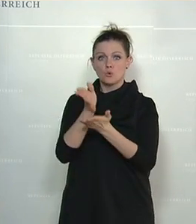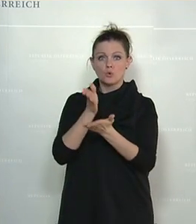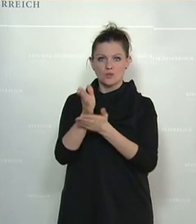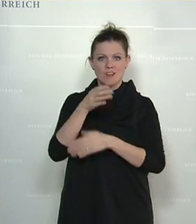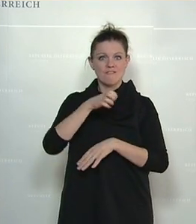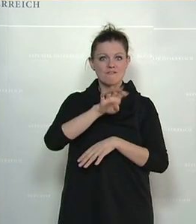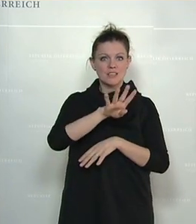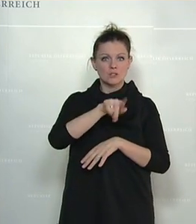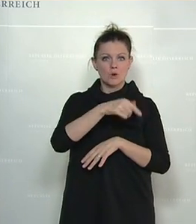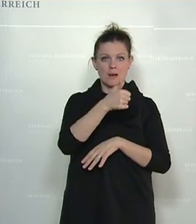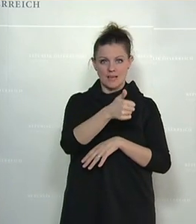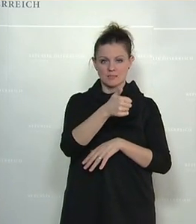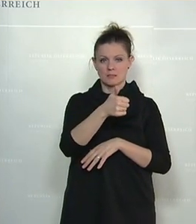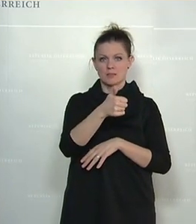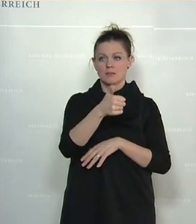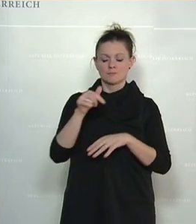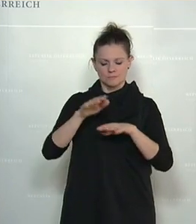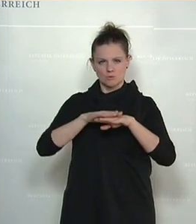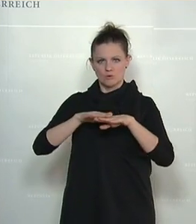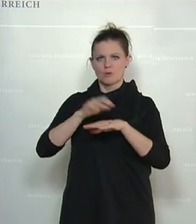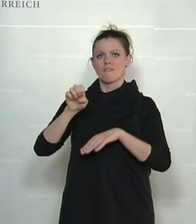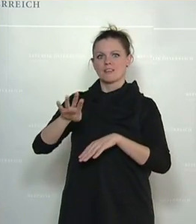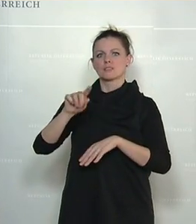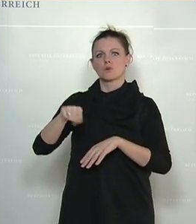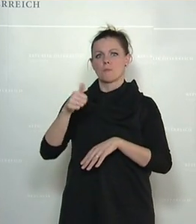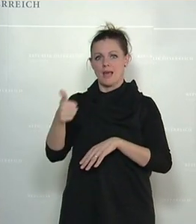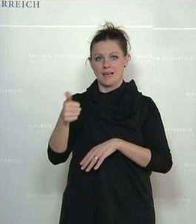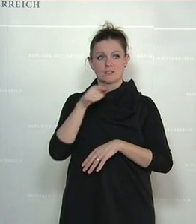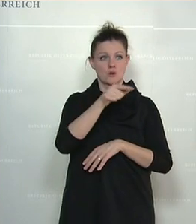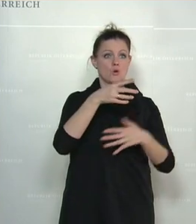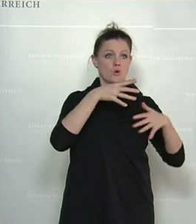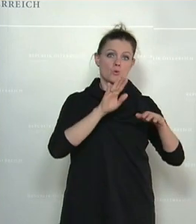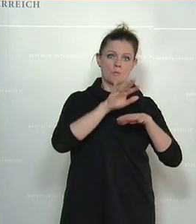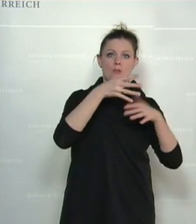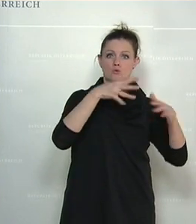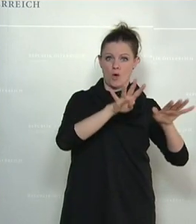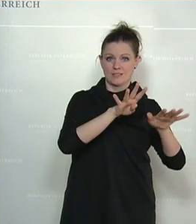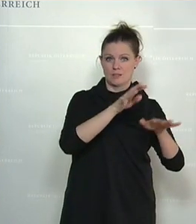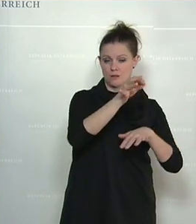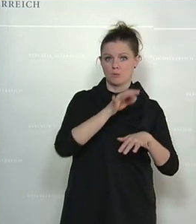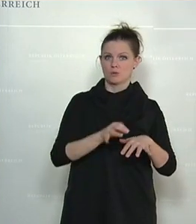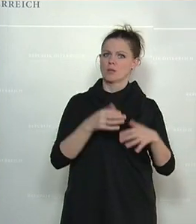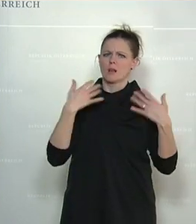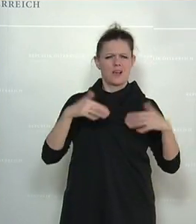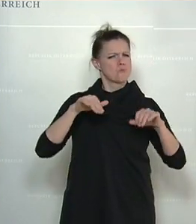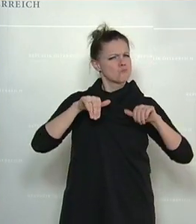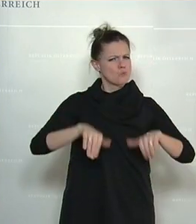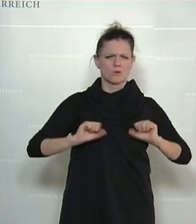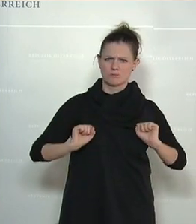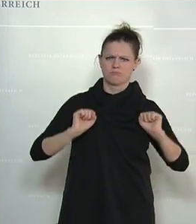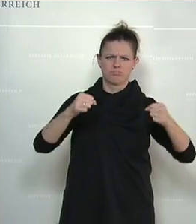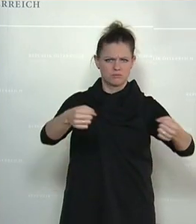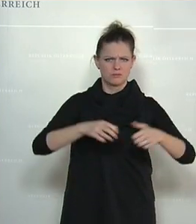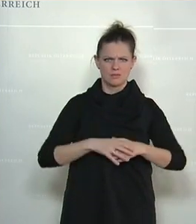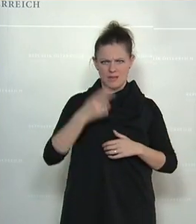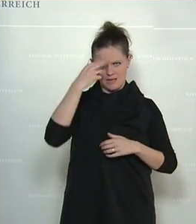14,1 Prozent zum 19,9 Prozent, dann ist hier bitte Handlungsbedarf und die Politik hat diese Handlungen zu setzen, Bundeskanzler.